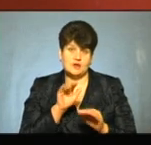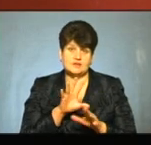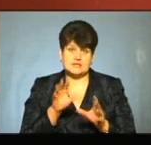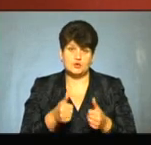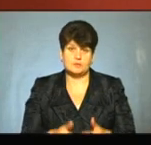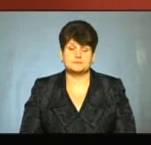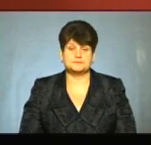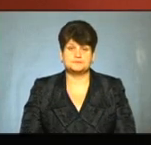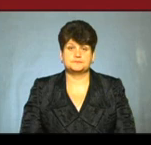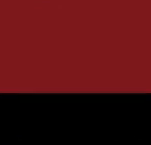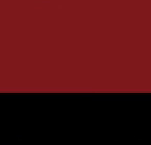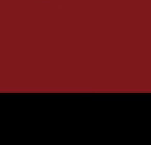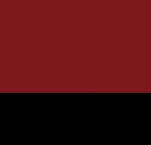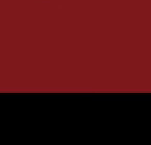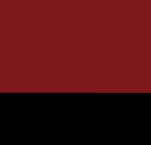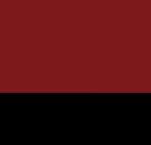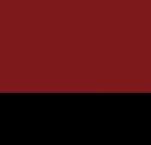все добре. Дякую. Побачення.